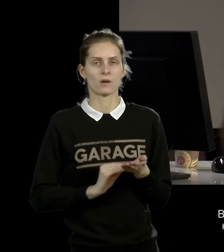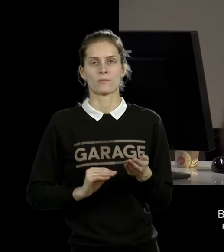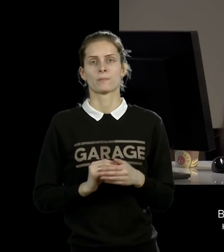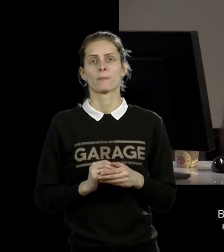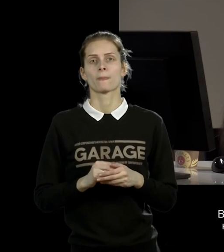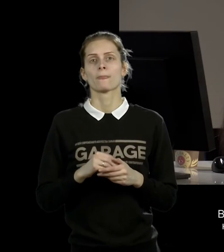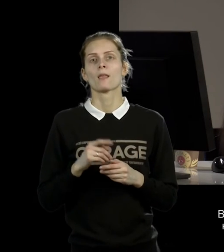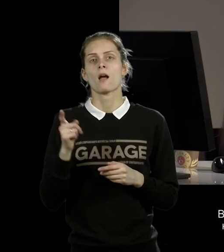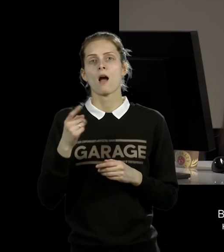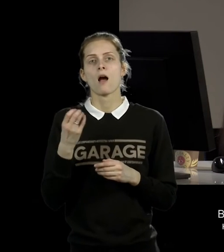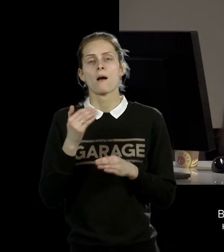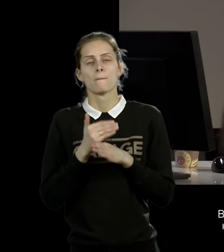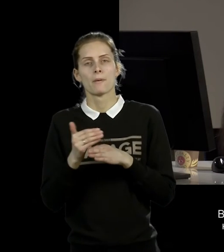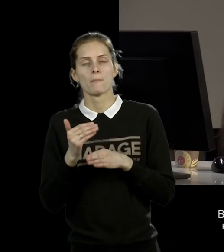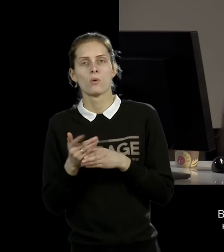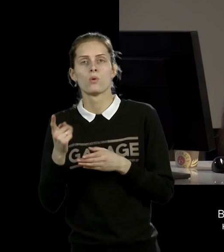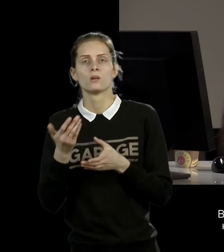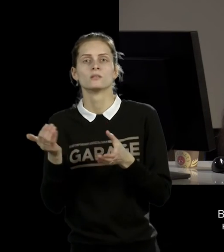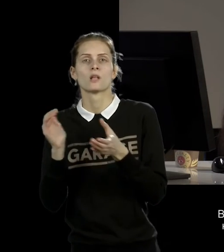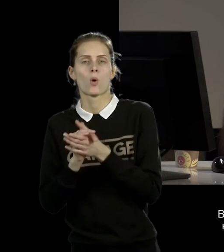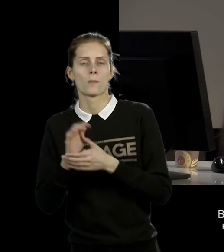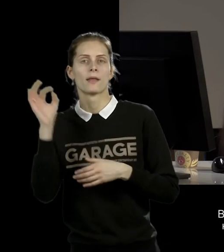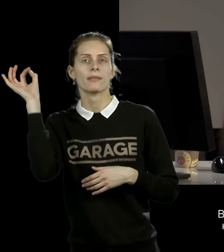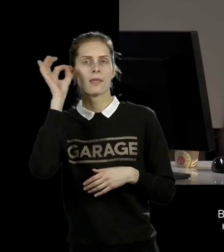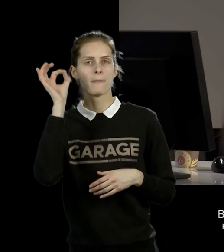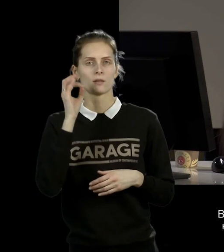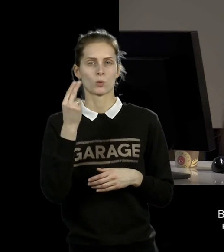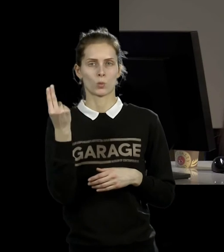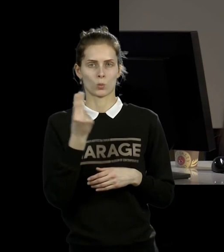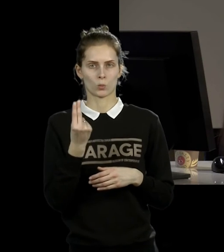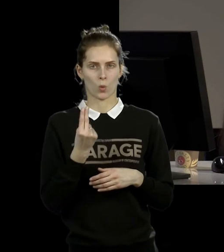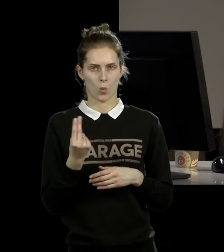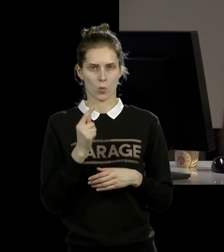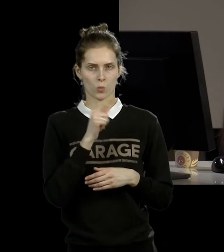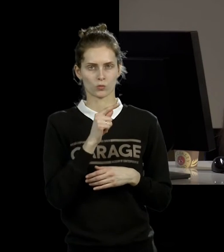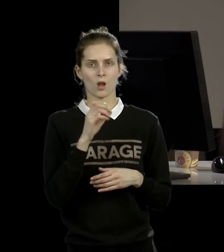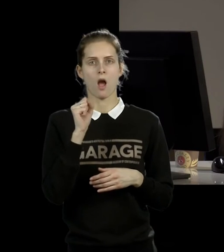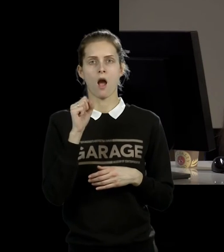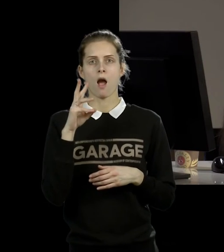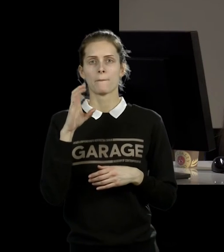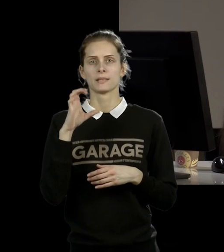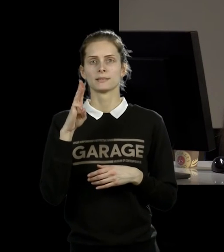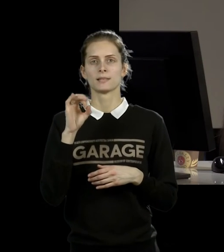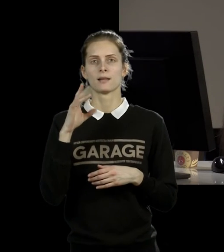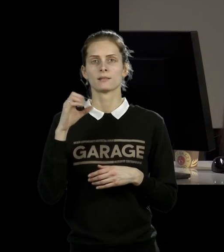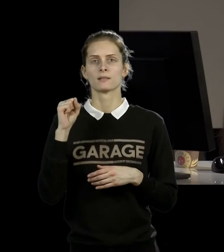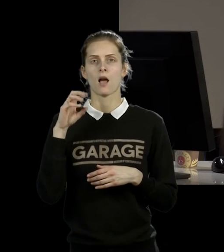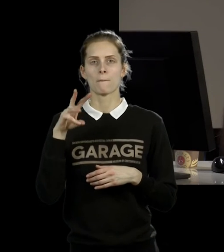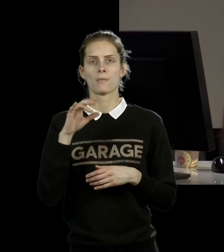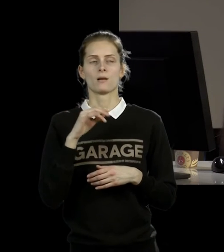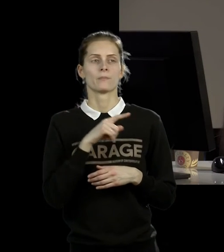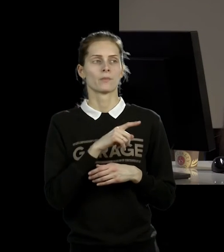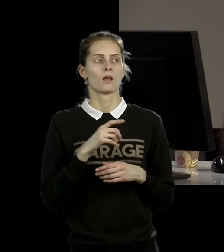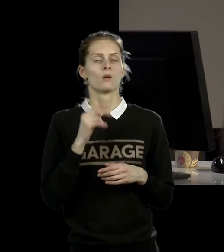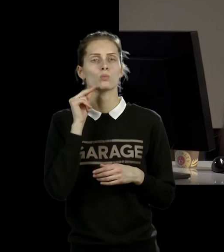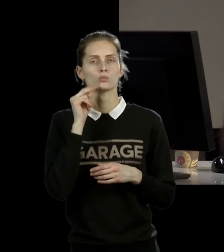немцем, немецким художником, который жил в Амстердаме, знакомятся они на фестиву, на записи телевизионной